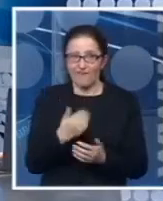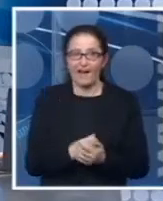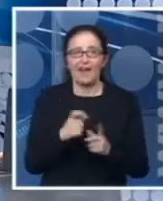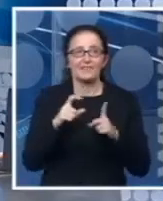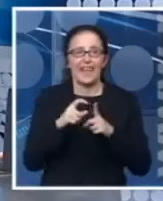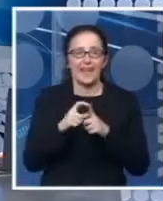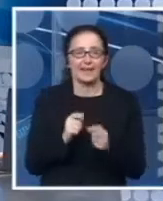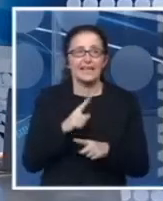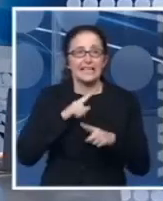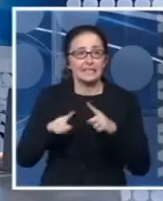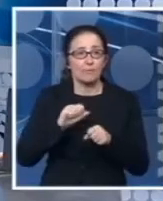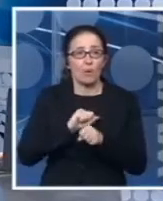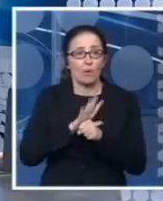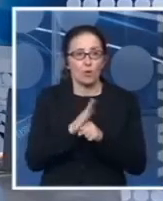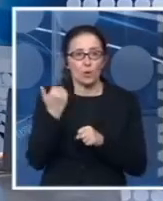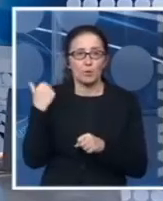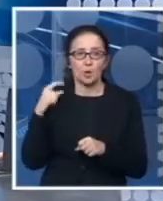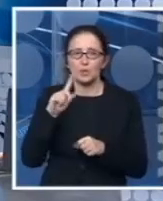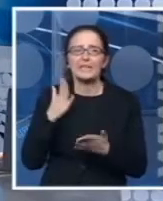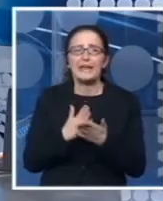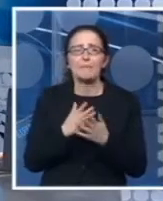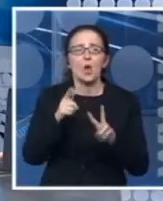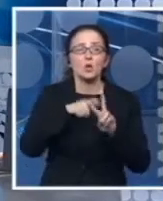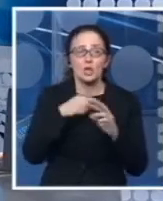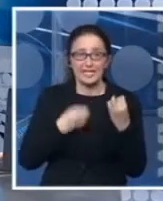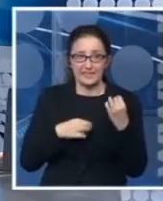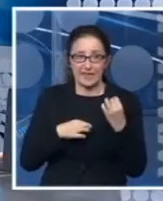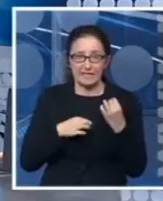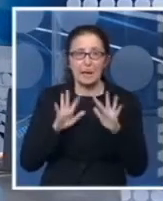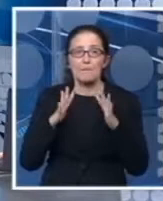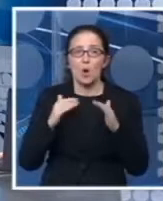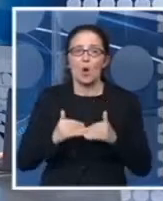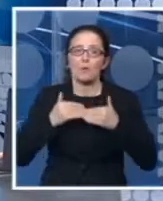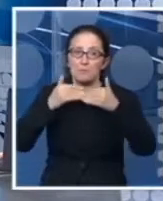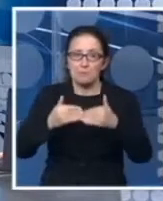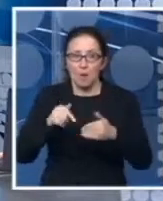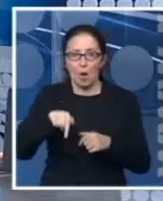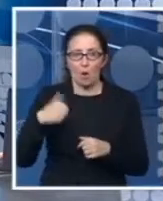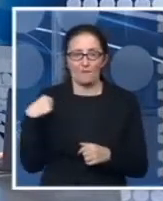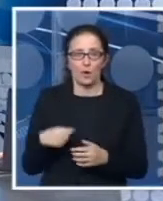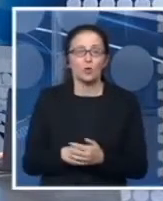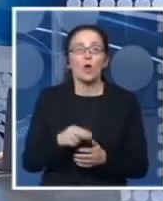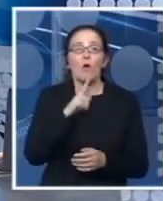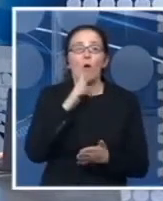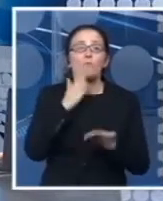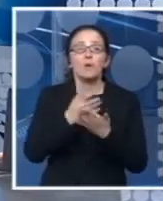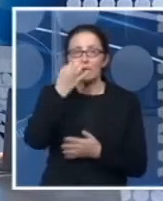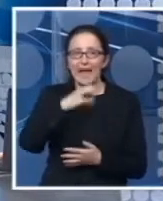Dejane zbog pandemije prošle godine nije bilo jazz festivala, mnogi nastupi odloženi su za ovu godinu koji je bio najbolji.